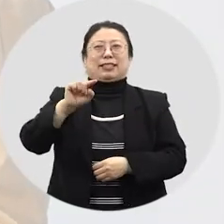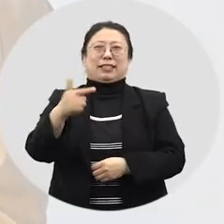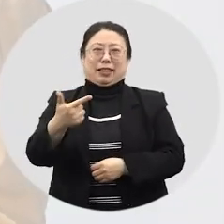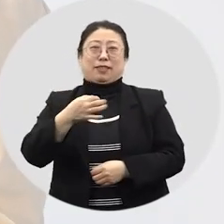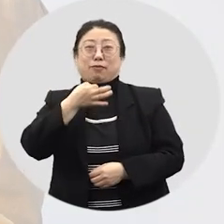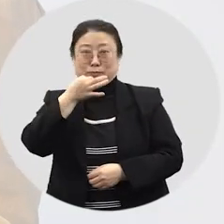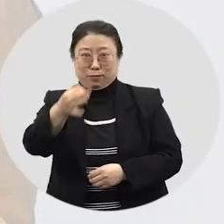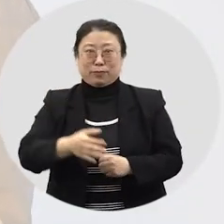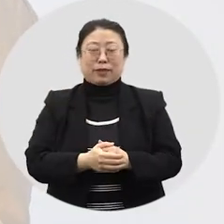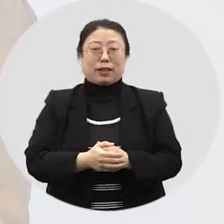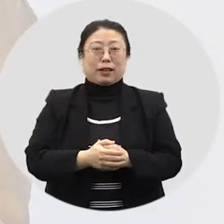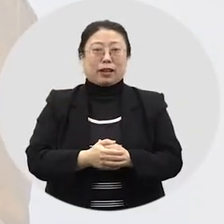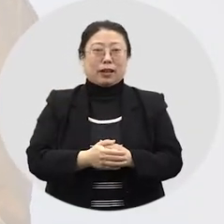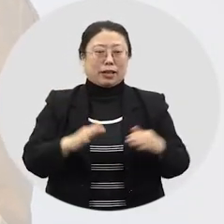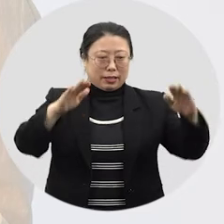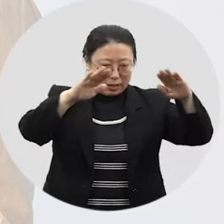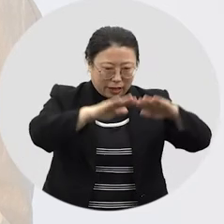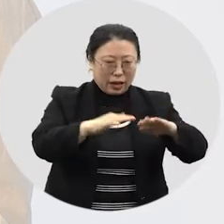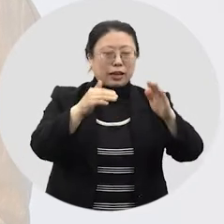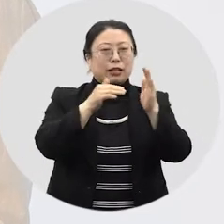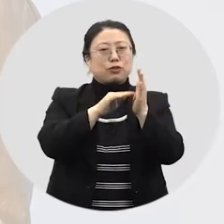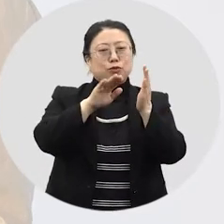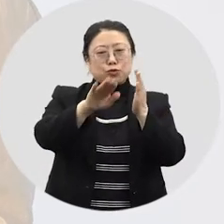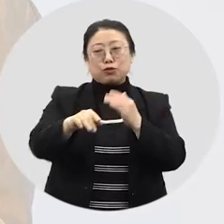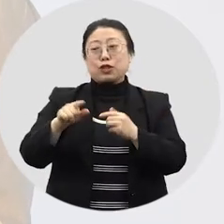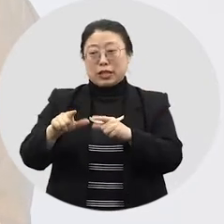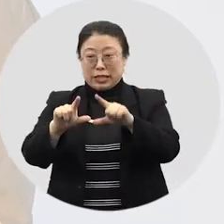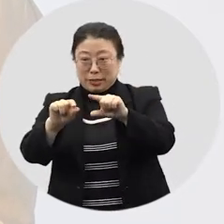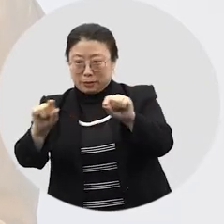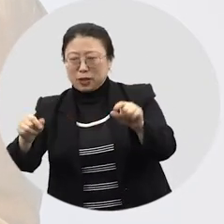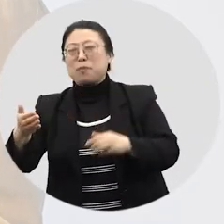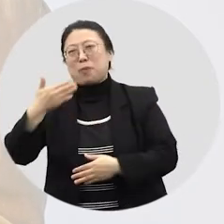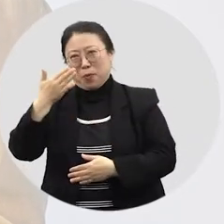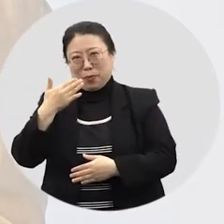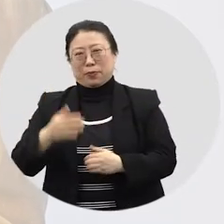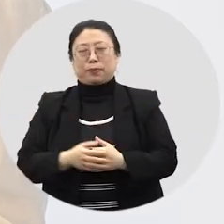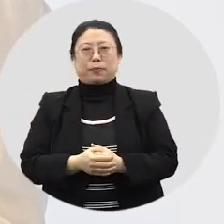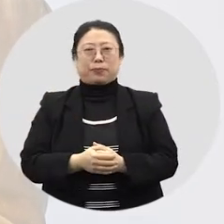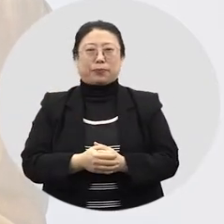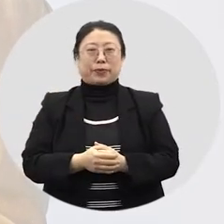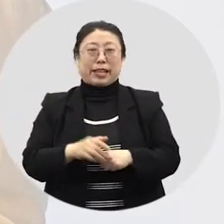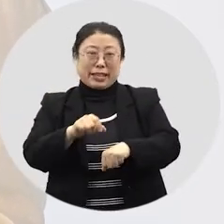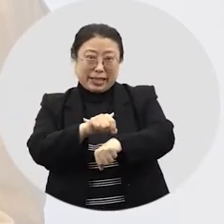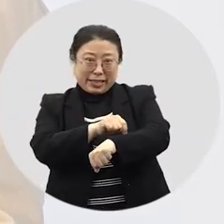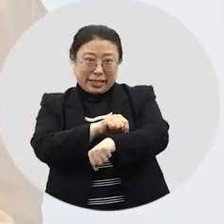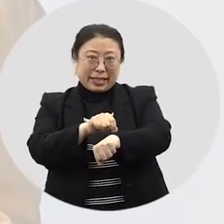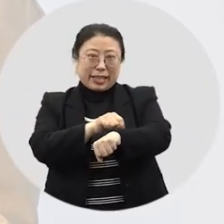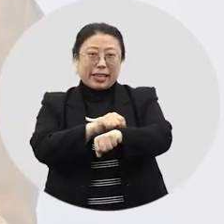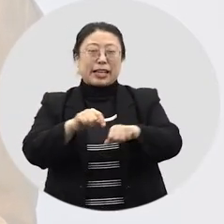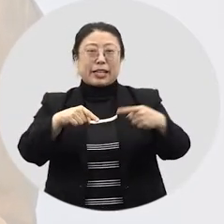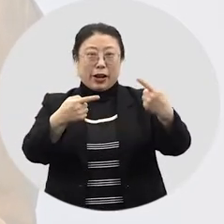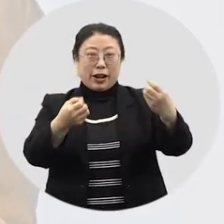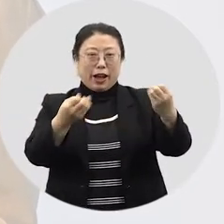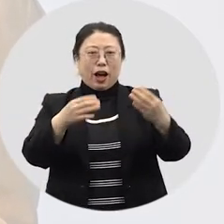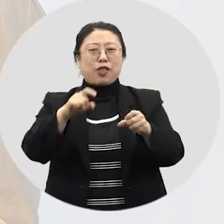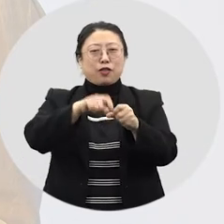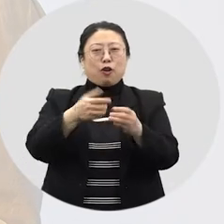음식을 새찬이라고 하는데요. 설날에는 차례를 지낸 후에 차려둔 새찬을 먹었어요.